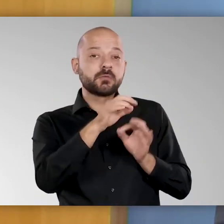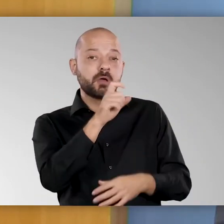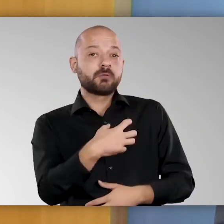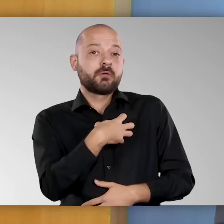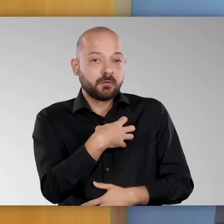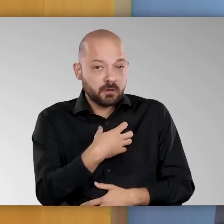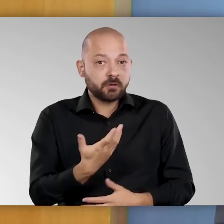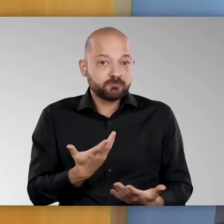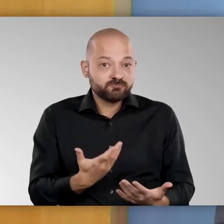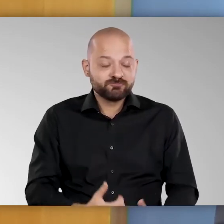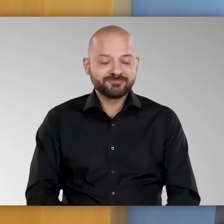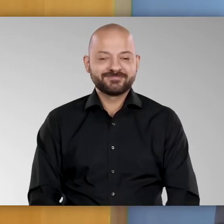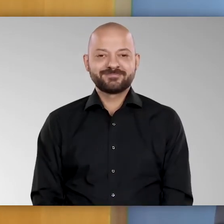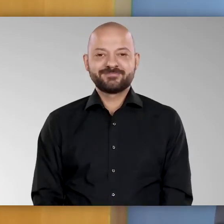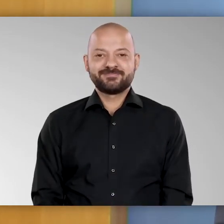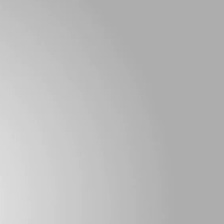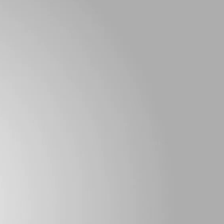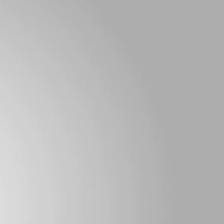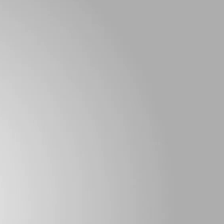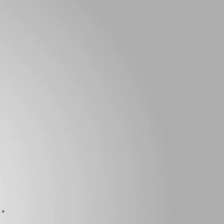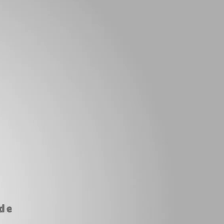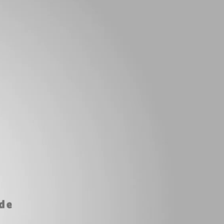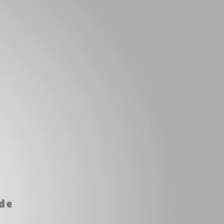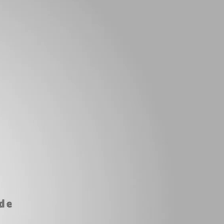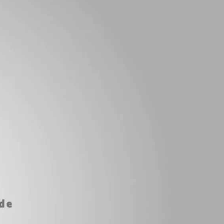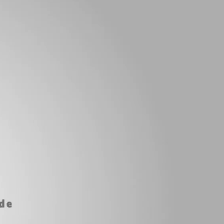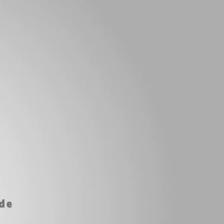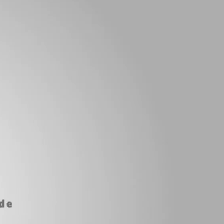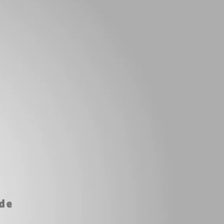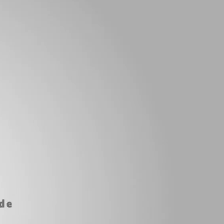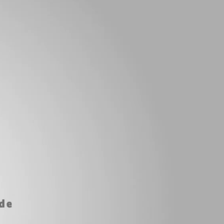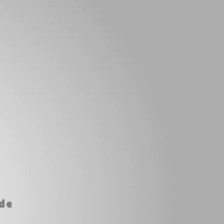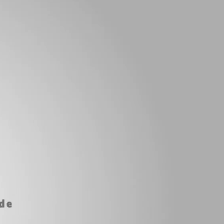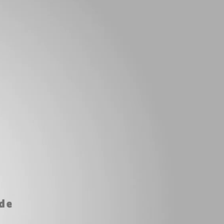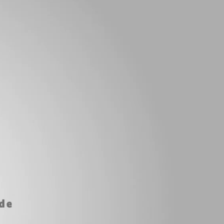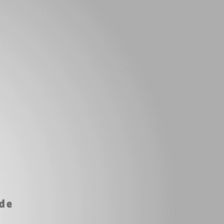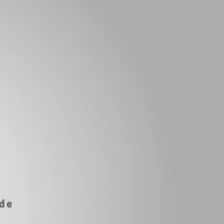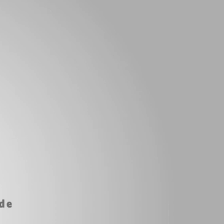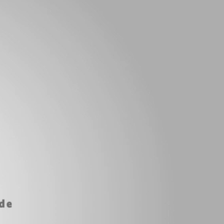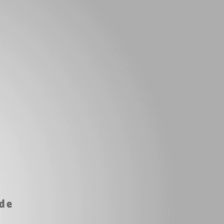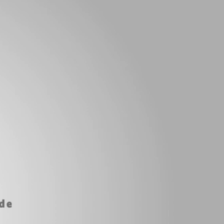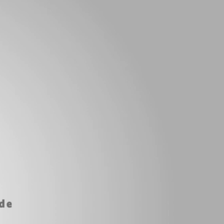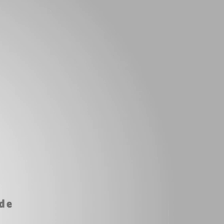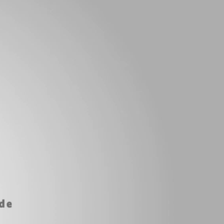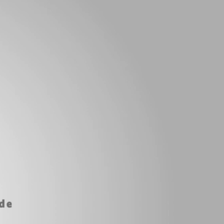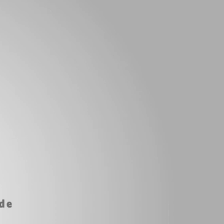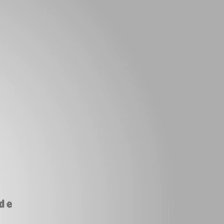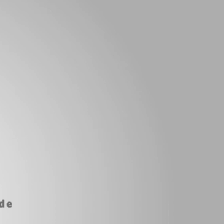Nachbarn, um vielleicht eine erkrankte Tante. Für mich ist Nutzung der ein Liebesbeweis an alle,